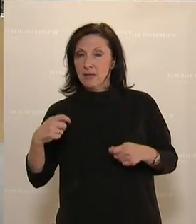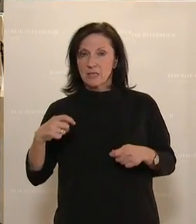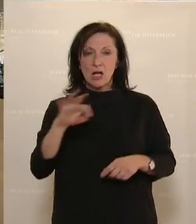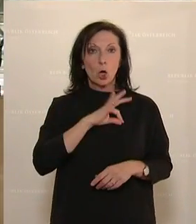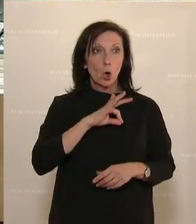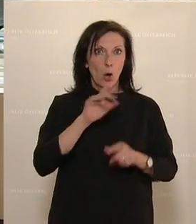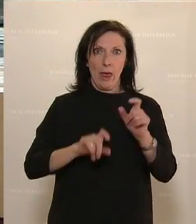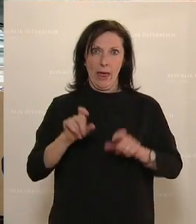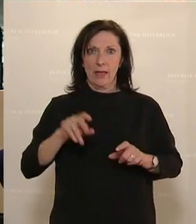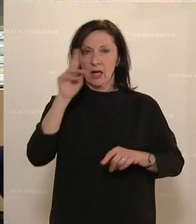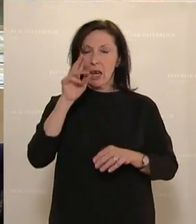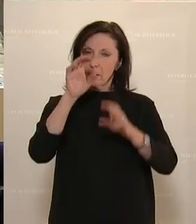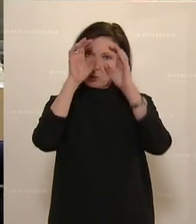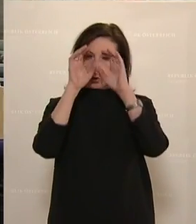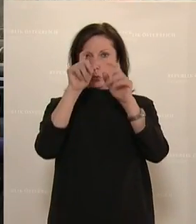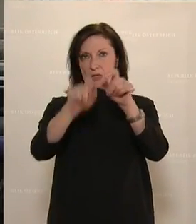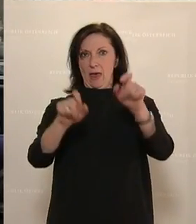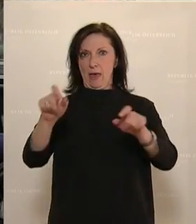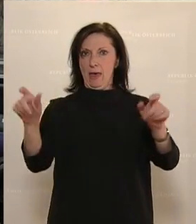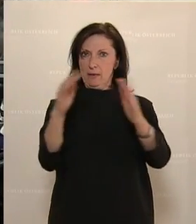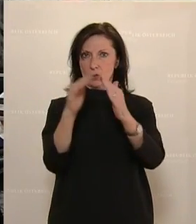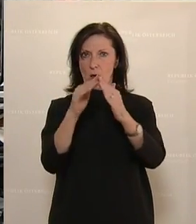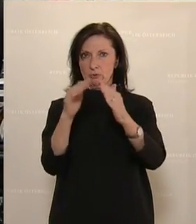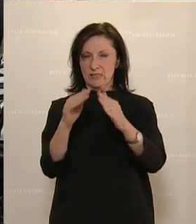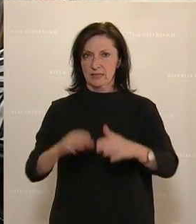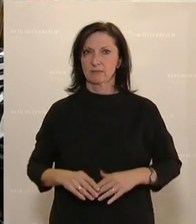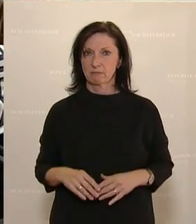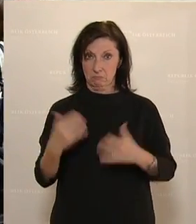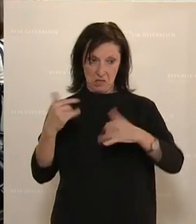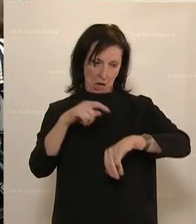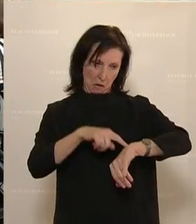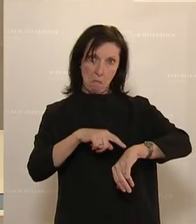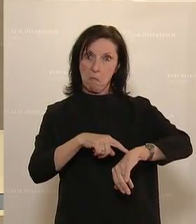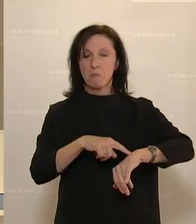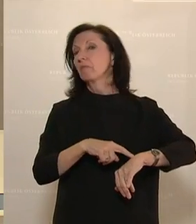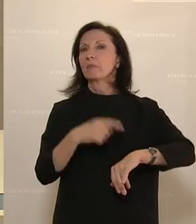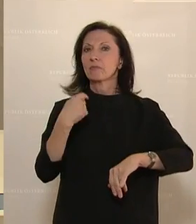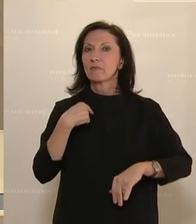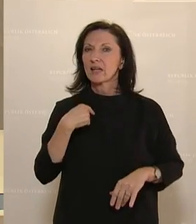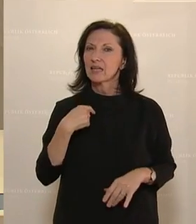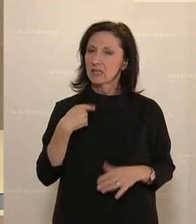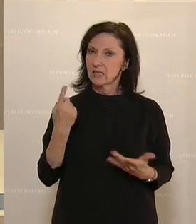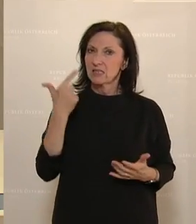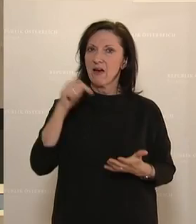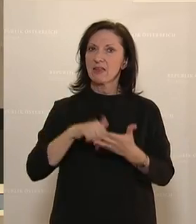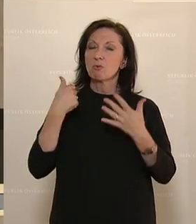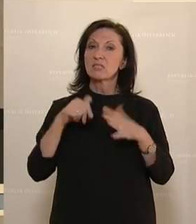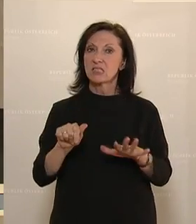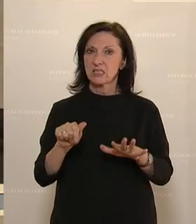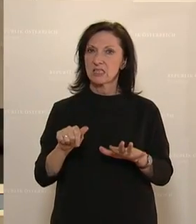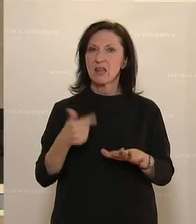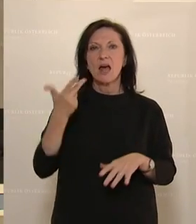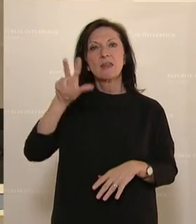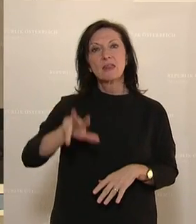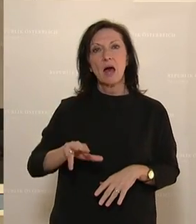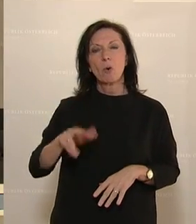verstorben ist. Jetzt am Wort Henrike Brandstötter von den Neos. Ich bin 2016 drei